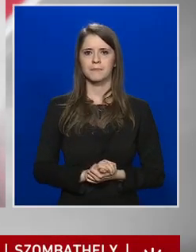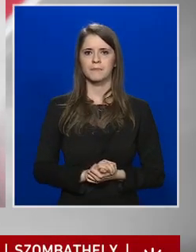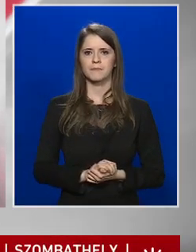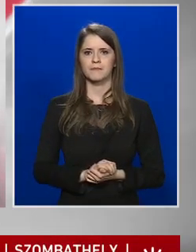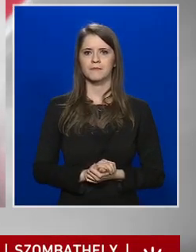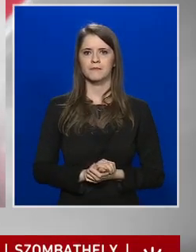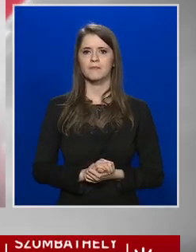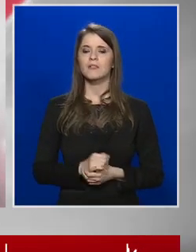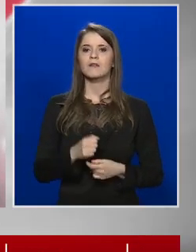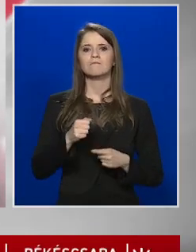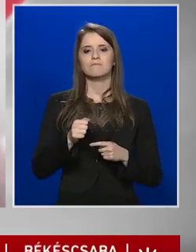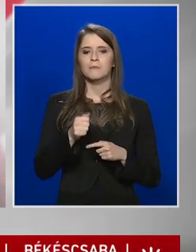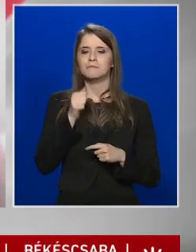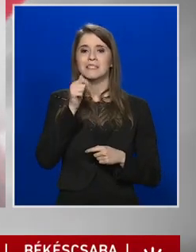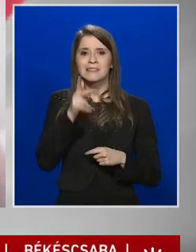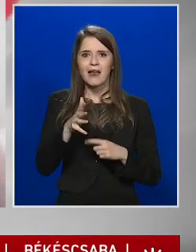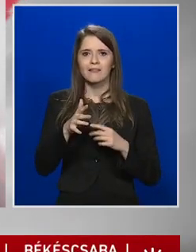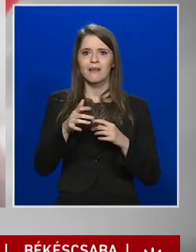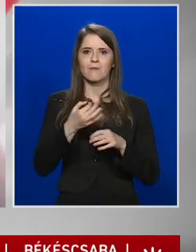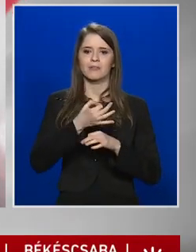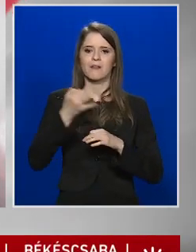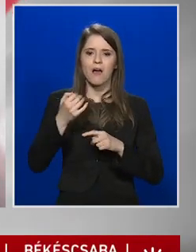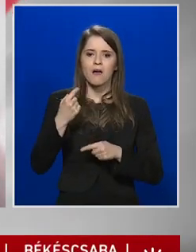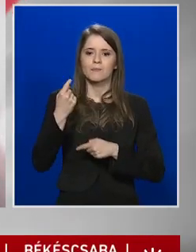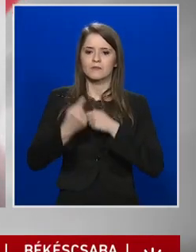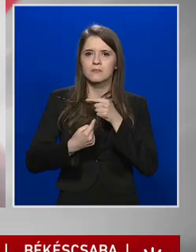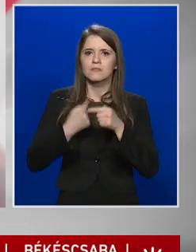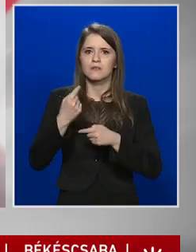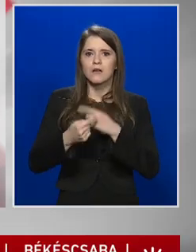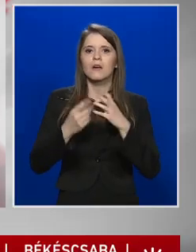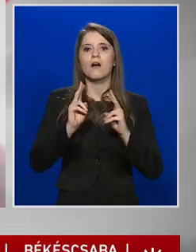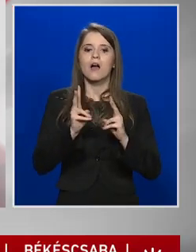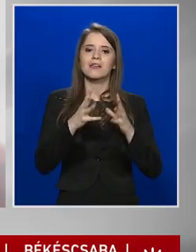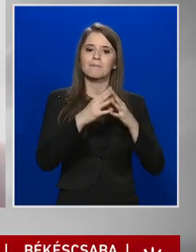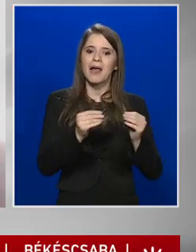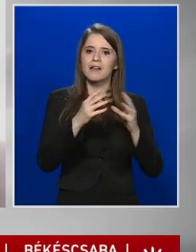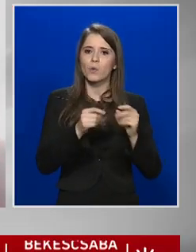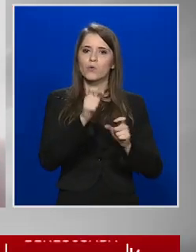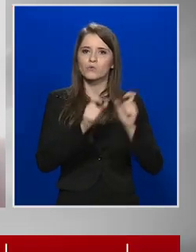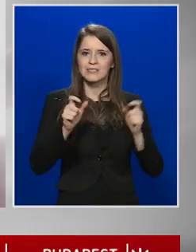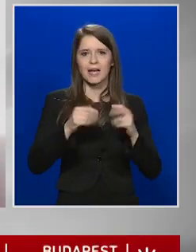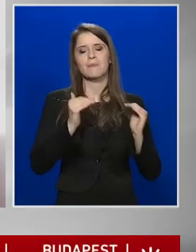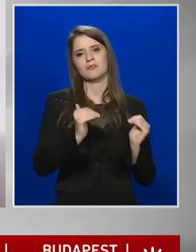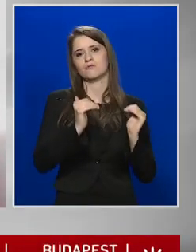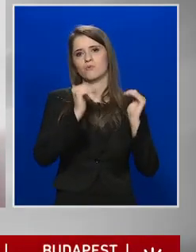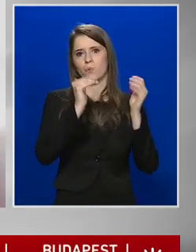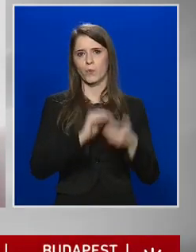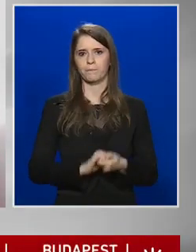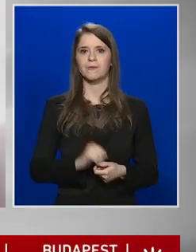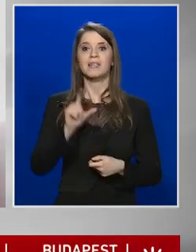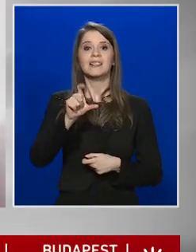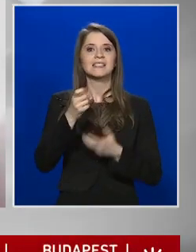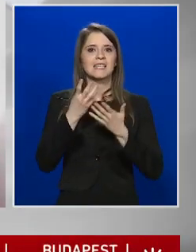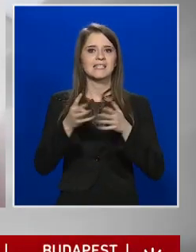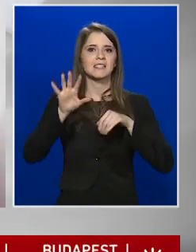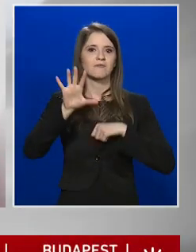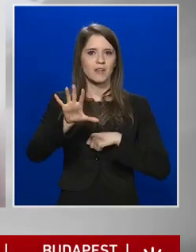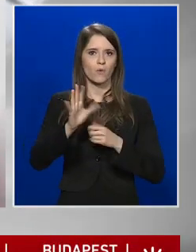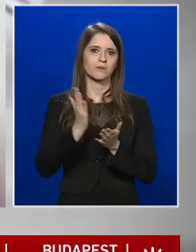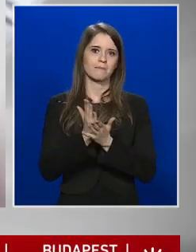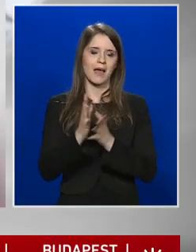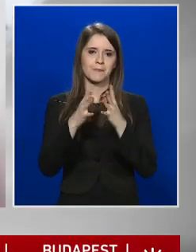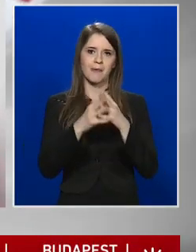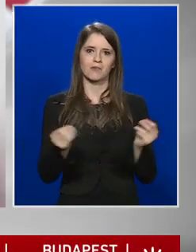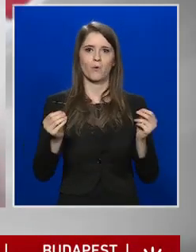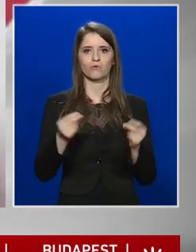napról napra nő a gyógyultak száma is. 295-en gyógyultak meg a